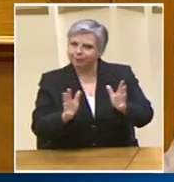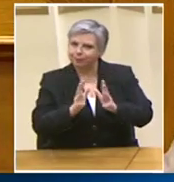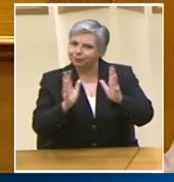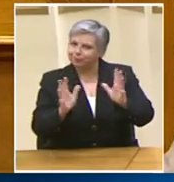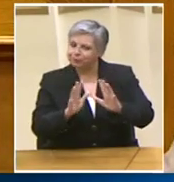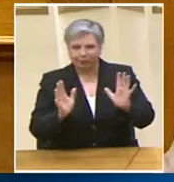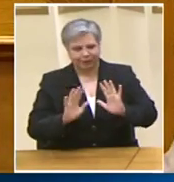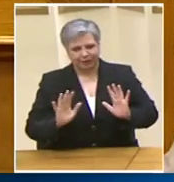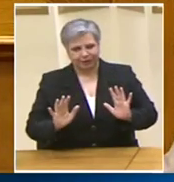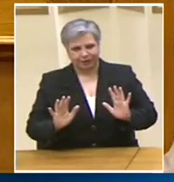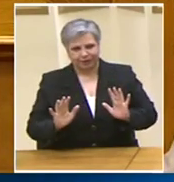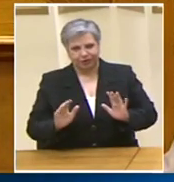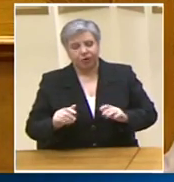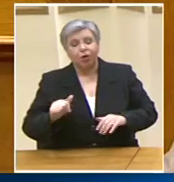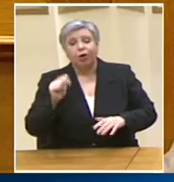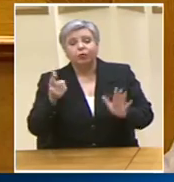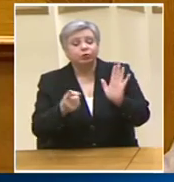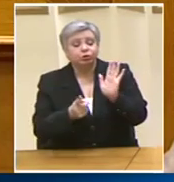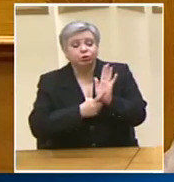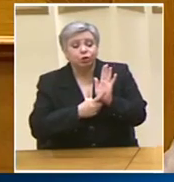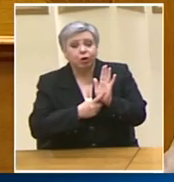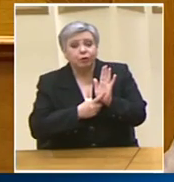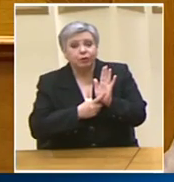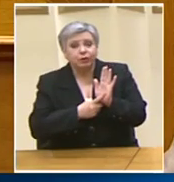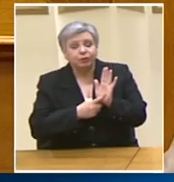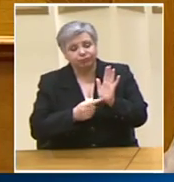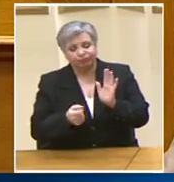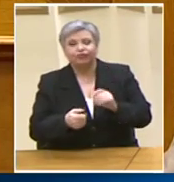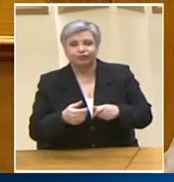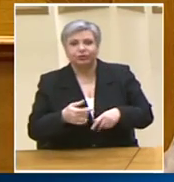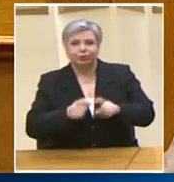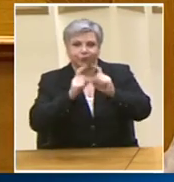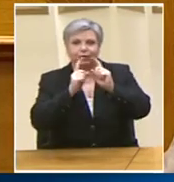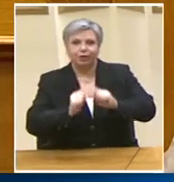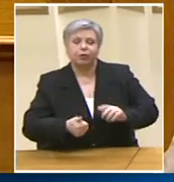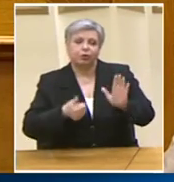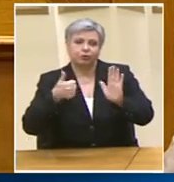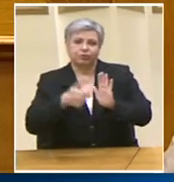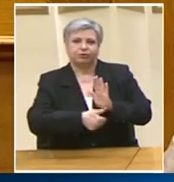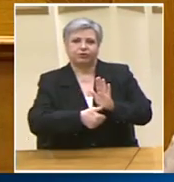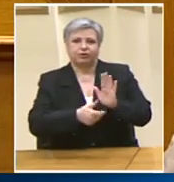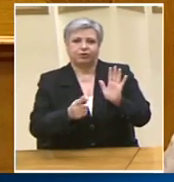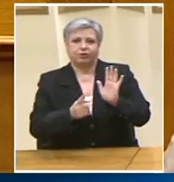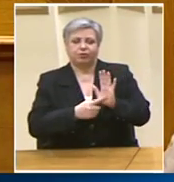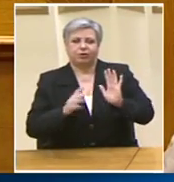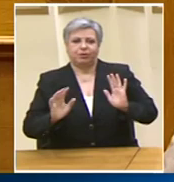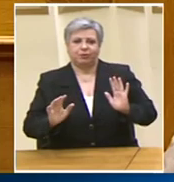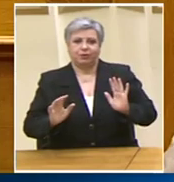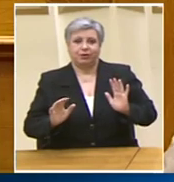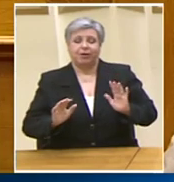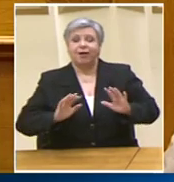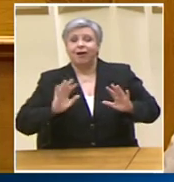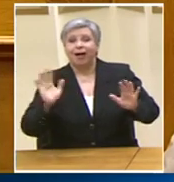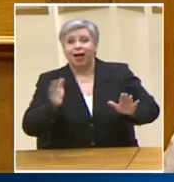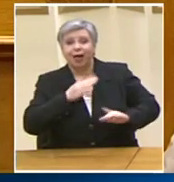νόμοι Είναι για να τηρούνται Και όχι αν οι επιδιώξεις μας Είναι σε αντίθεση με τους νόμους Τόσο το